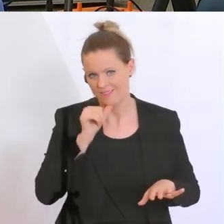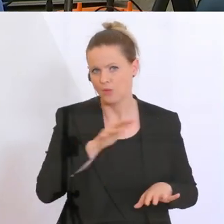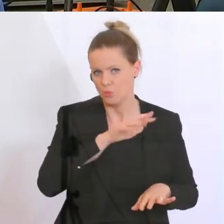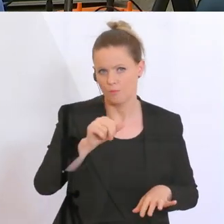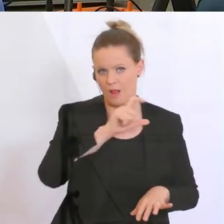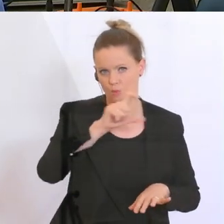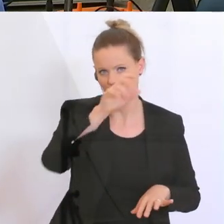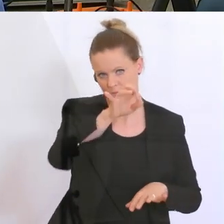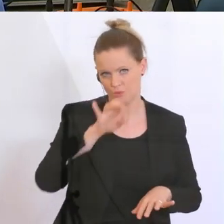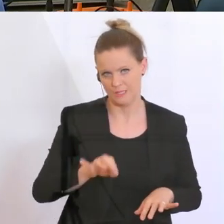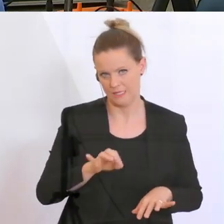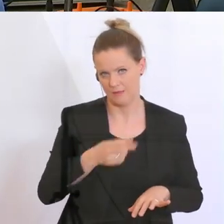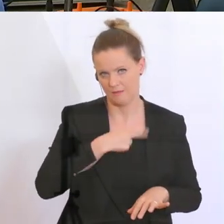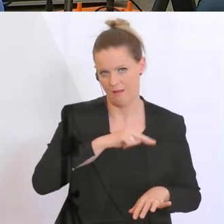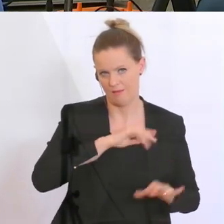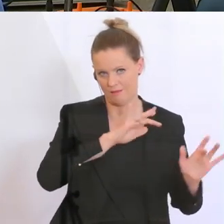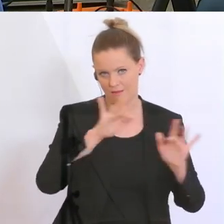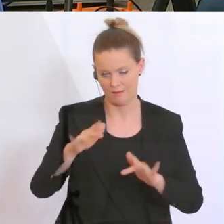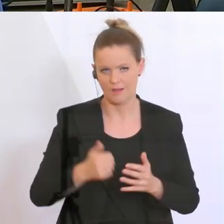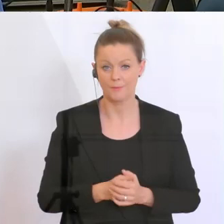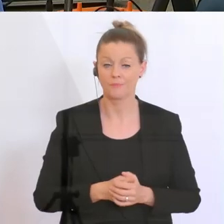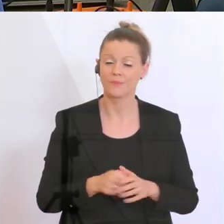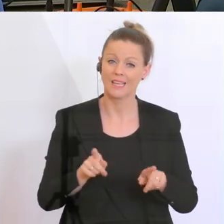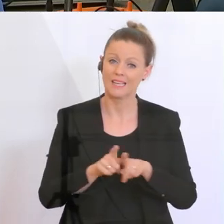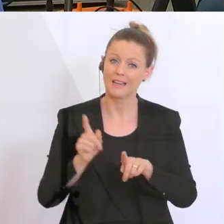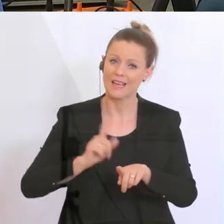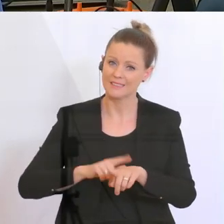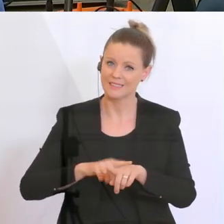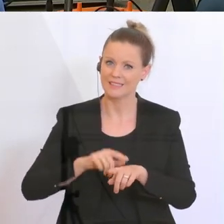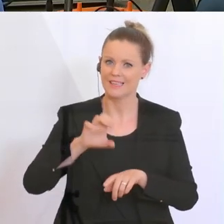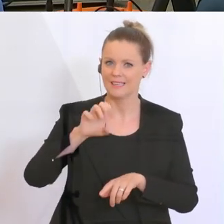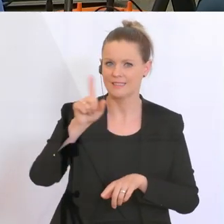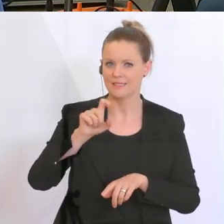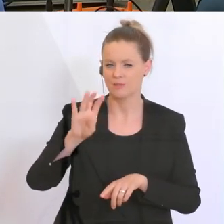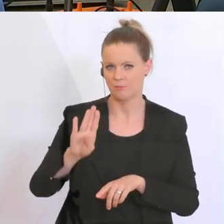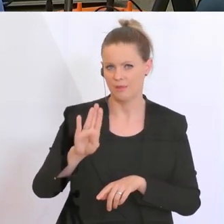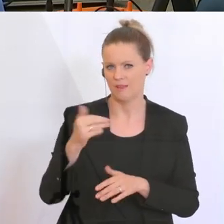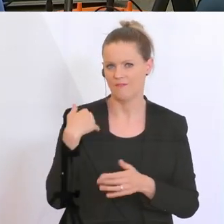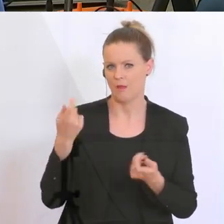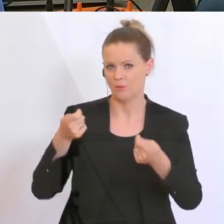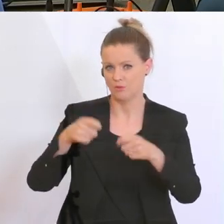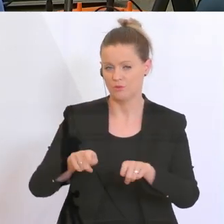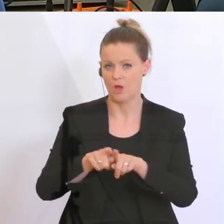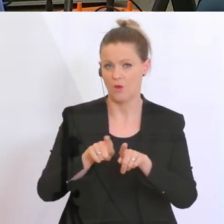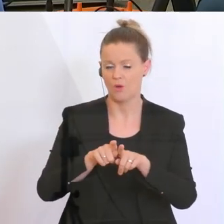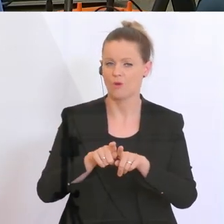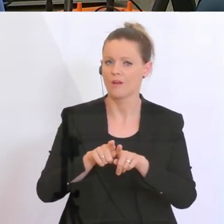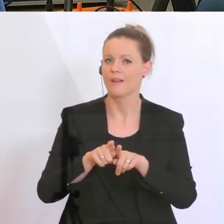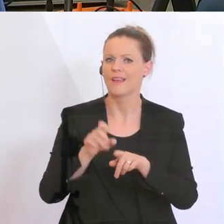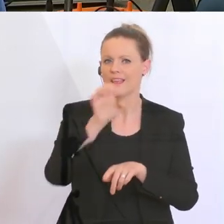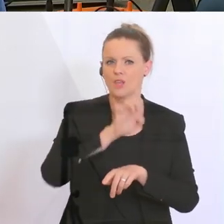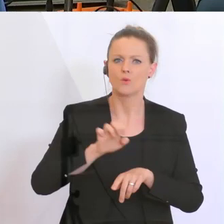Gleichzeitig hat die EZB beschlossen, doch die EU-Wirtschafts und Finanzminister haben sich